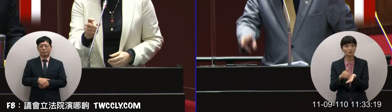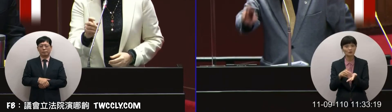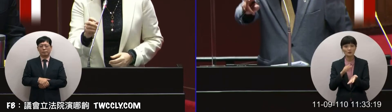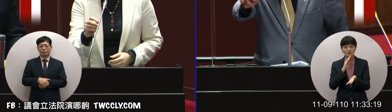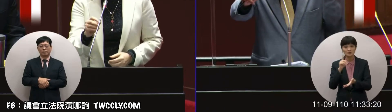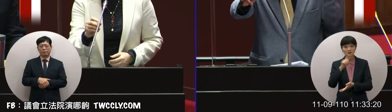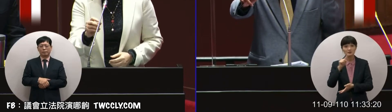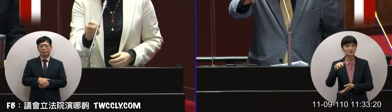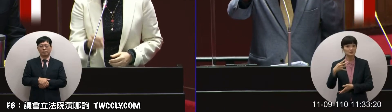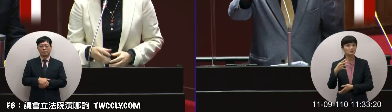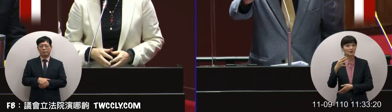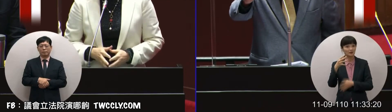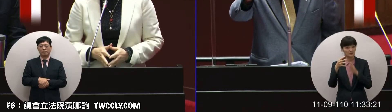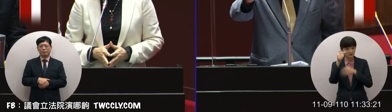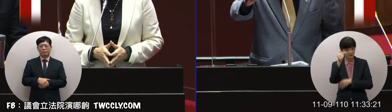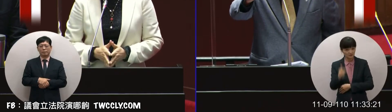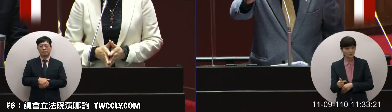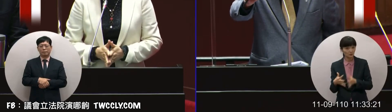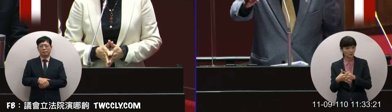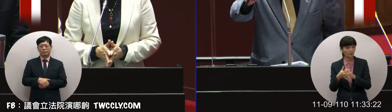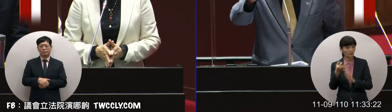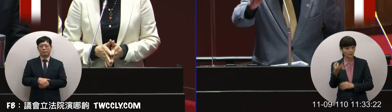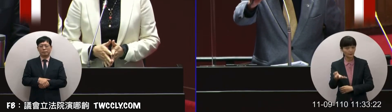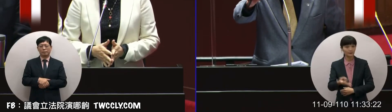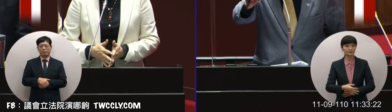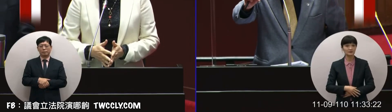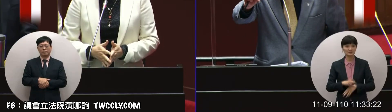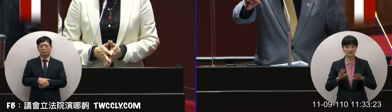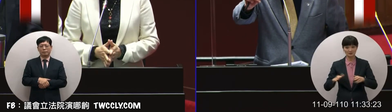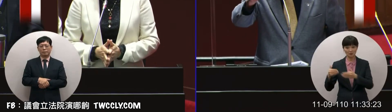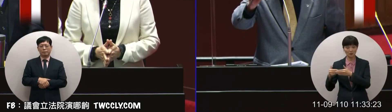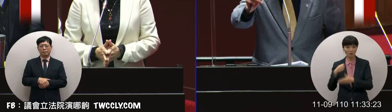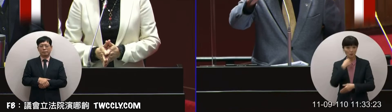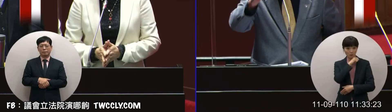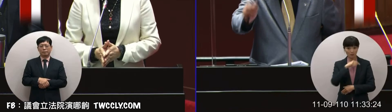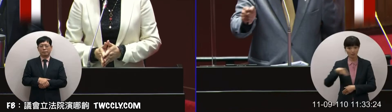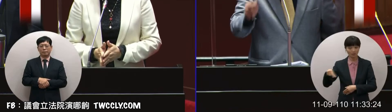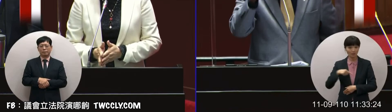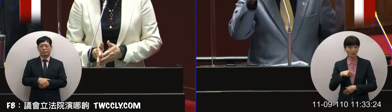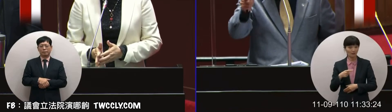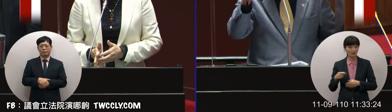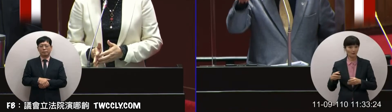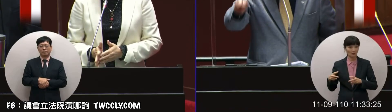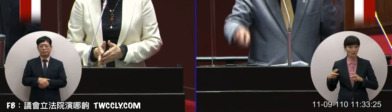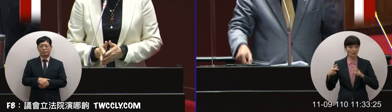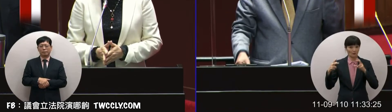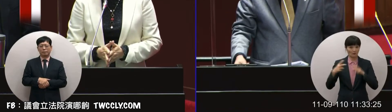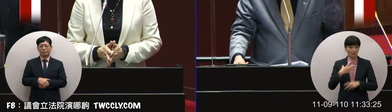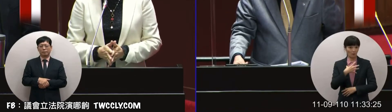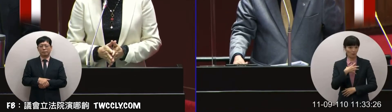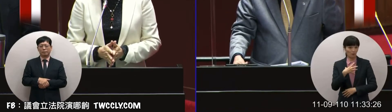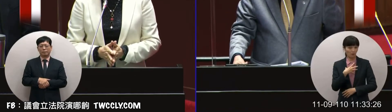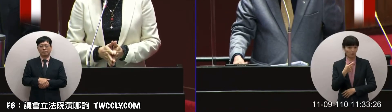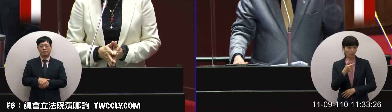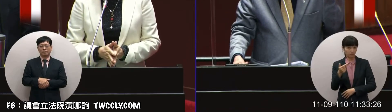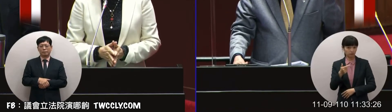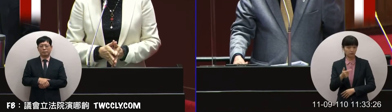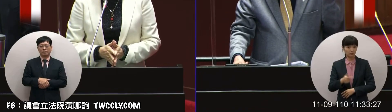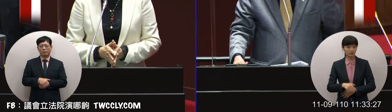那因為現在兩岸的情勢那麼嚴峻幾乎要到動刀動武的時候